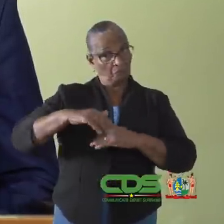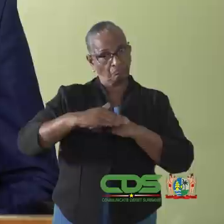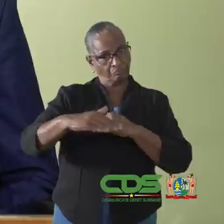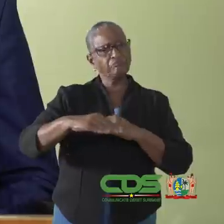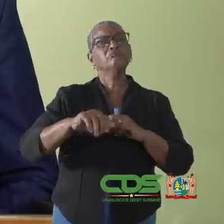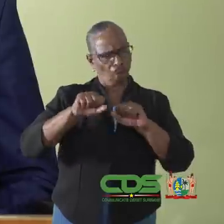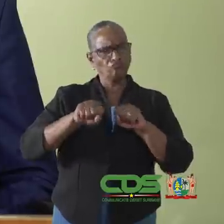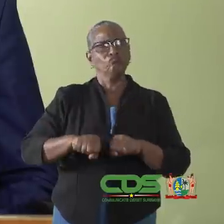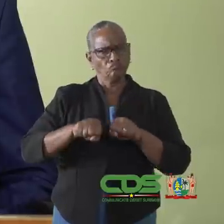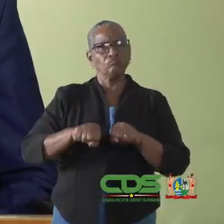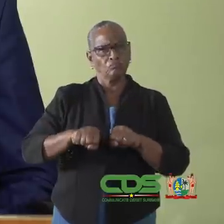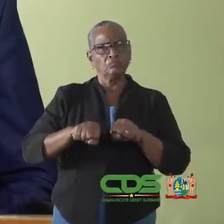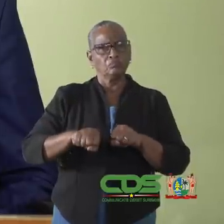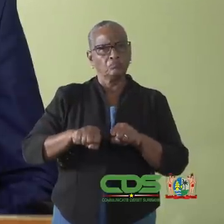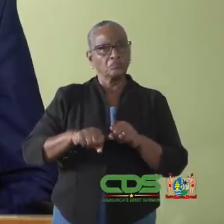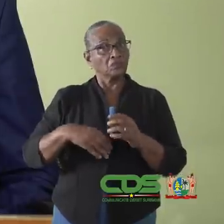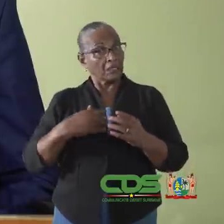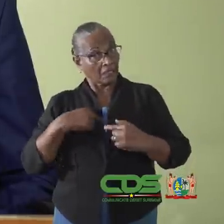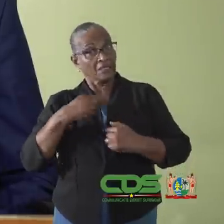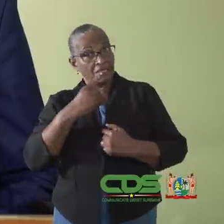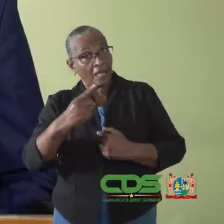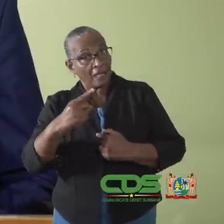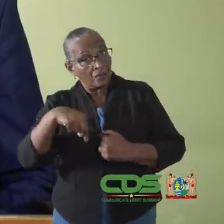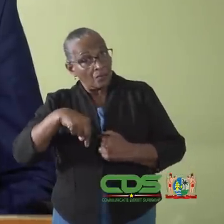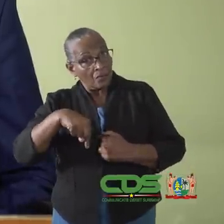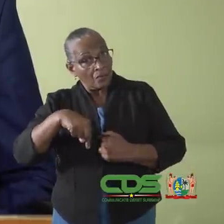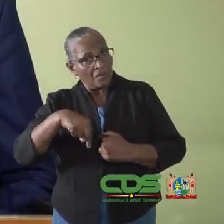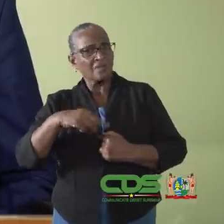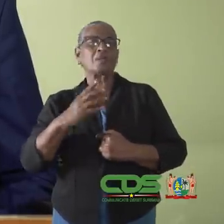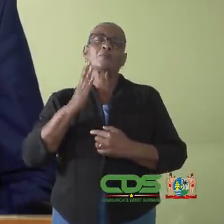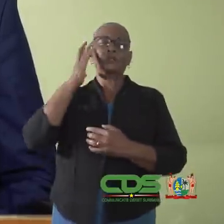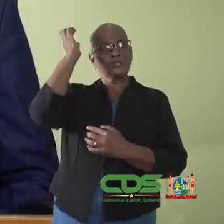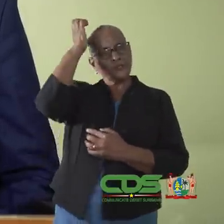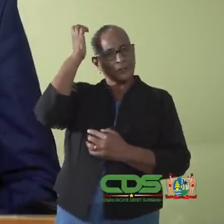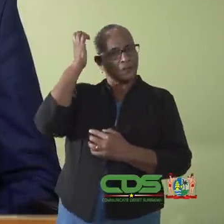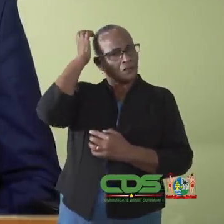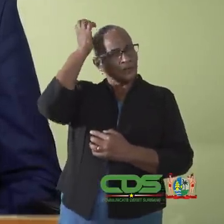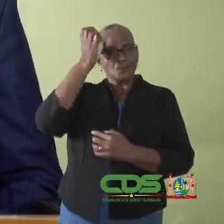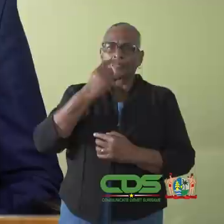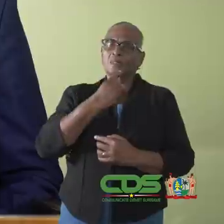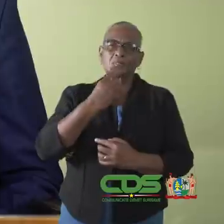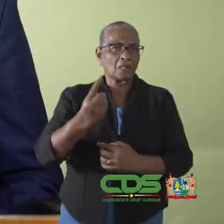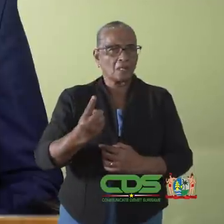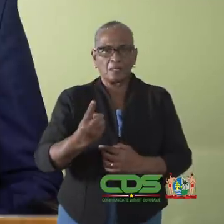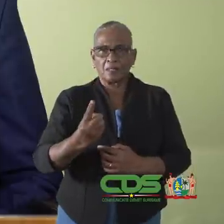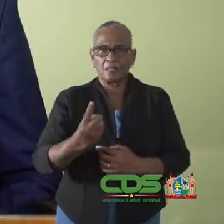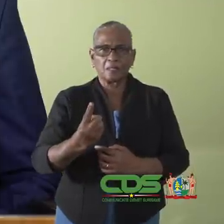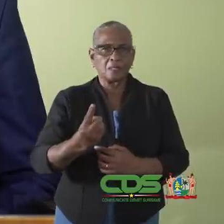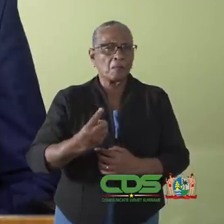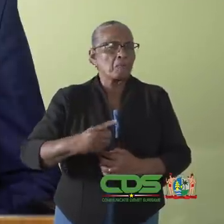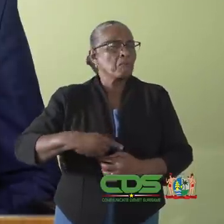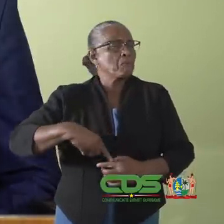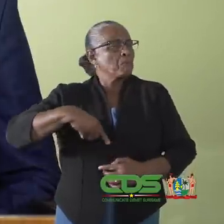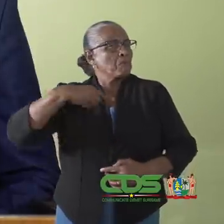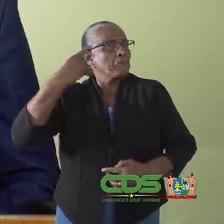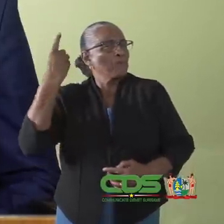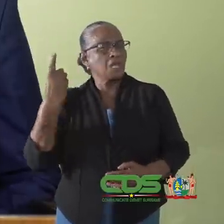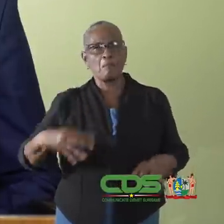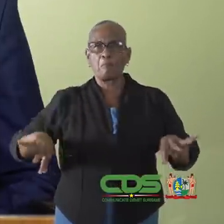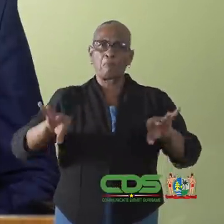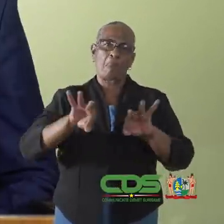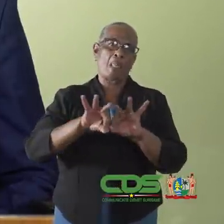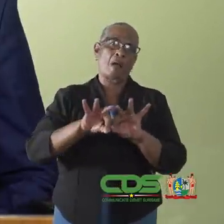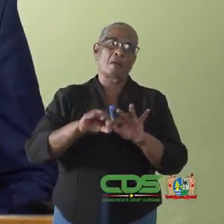De situatie ten lande is stabiel te noemen. Terwijl ik dat zeg, moet ik mijn bezorgheid uiten. Omtrend de